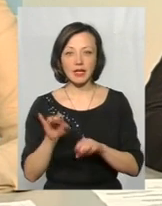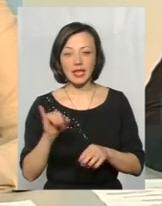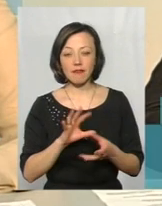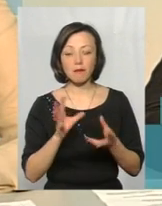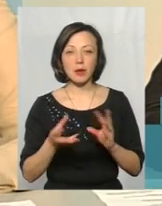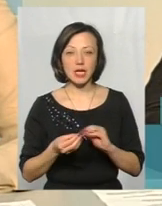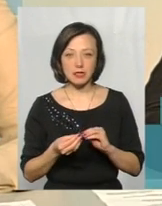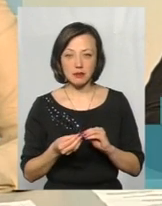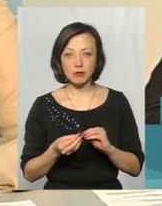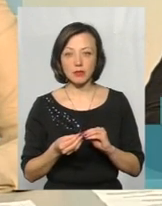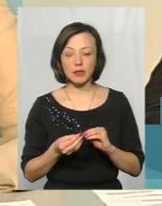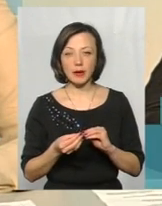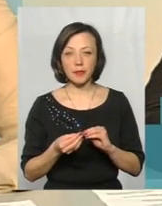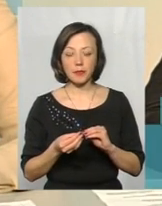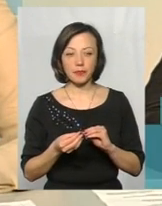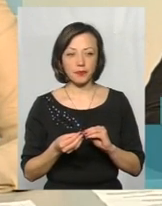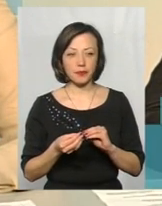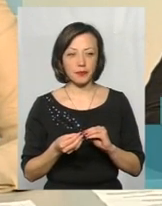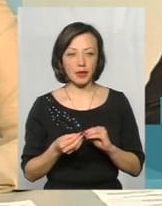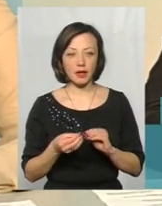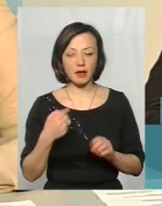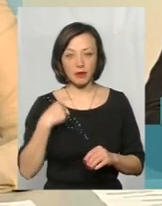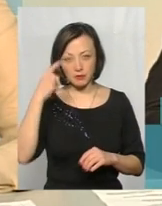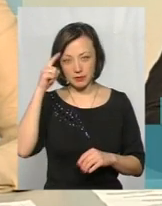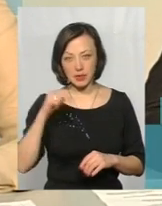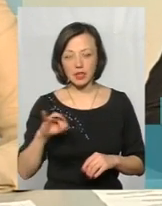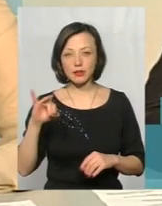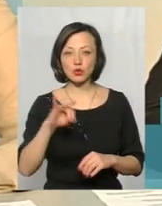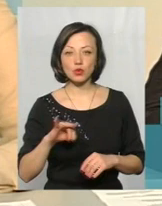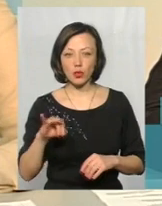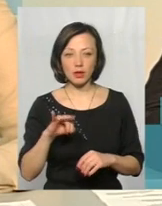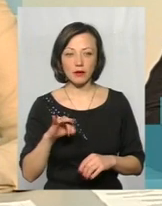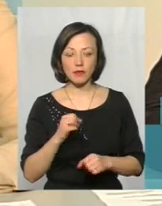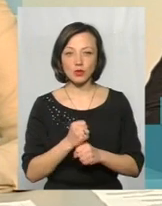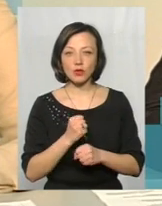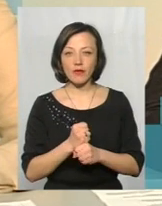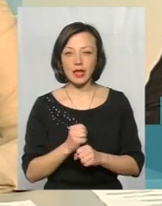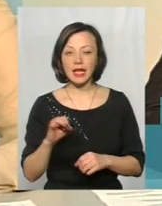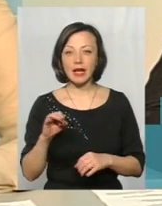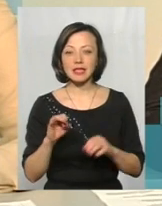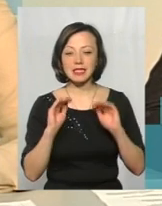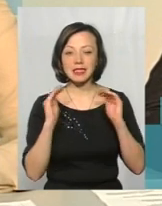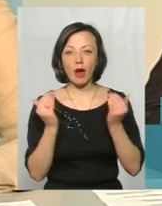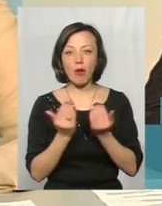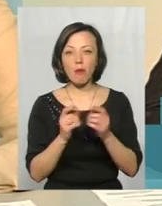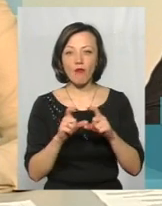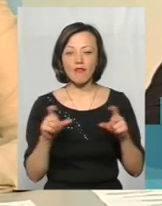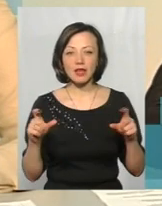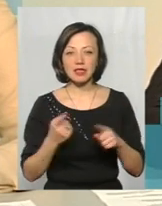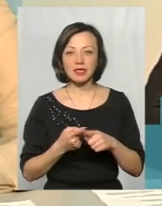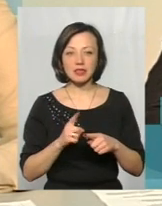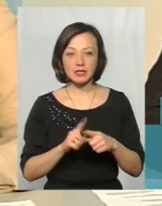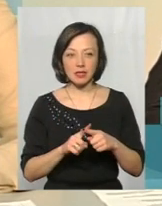принципі, наскільки нам відомо з історії функціонування заповідника, він був завжди. Це і